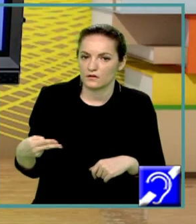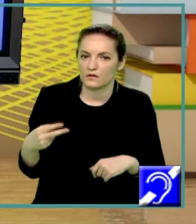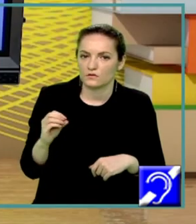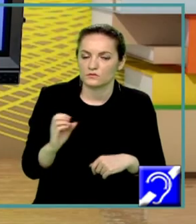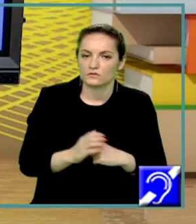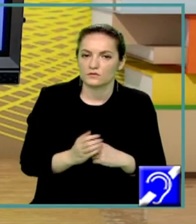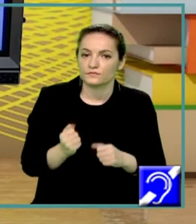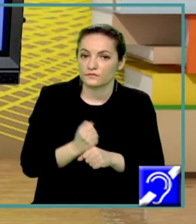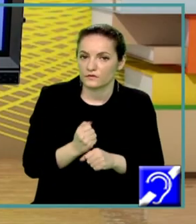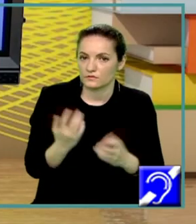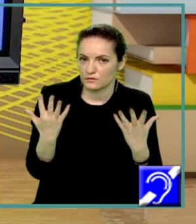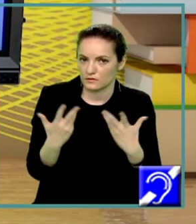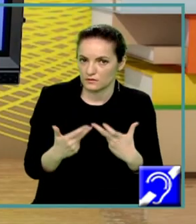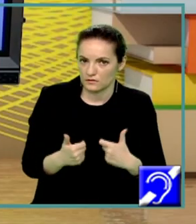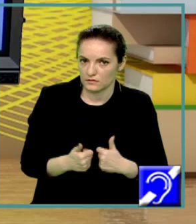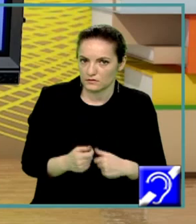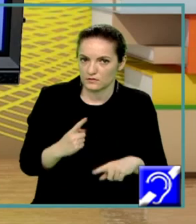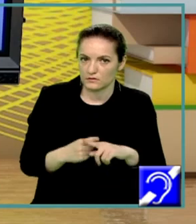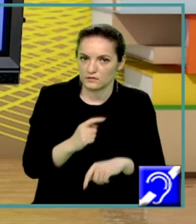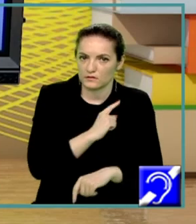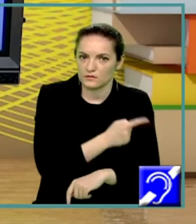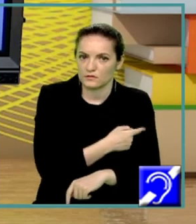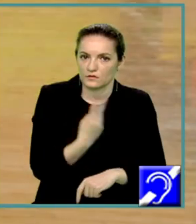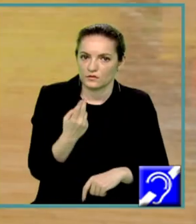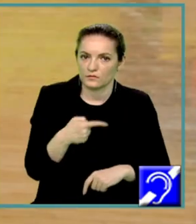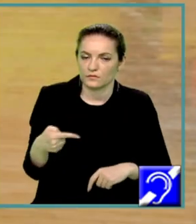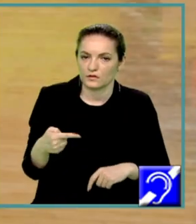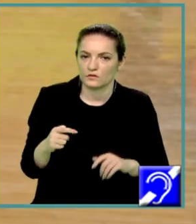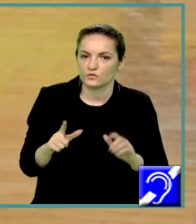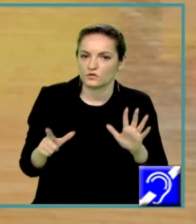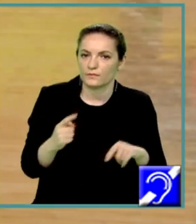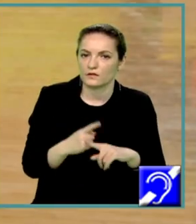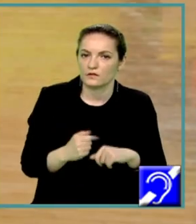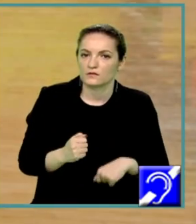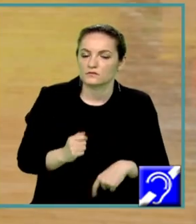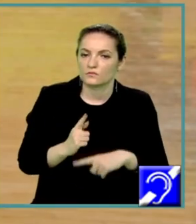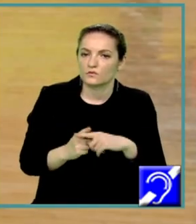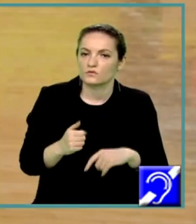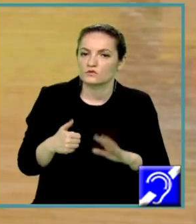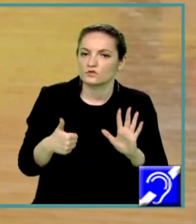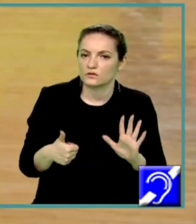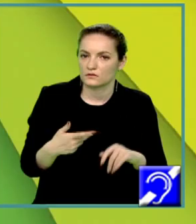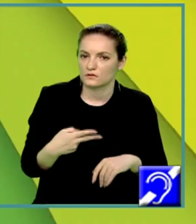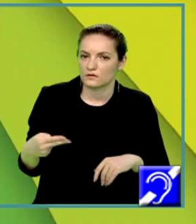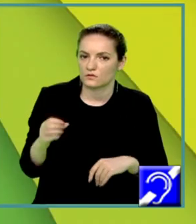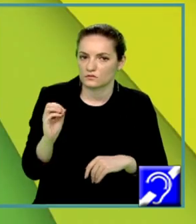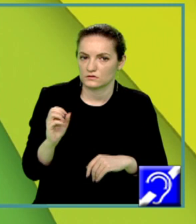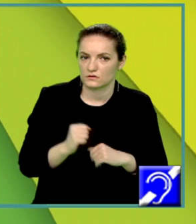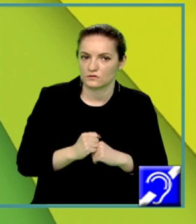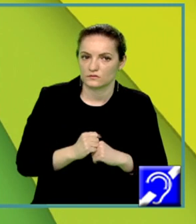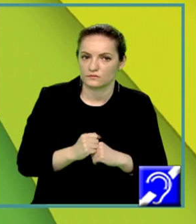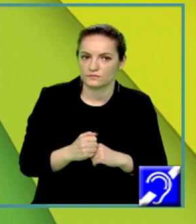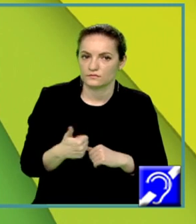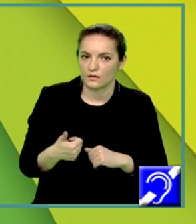Făcând calculele, obținem x pătrat minus 7x plus 6 este egal cu 0, în care